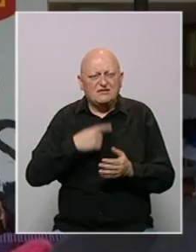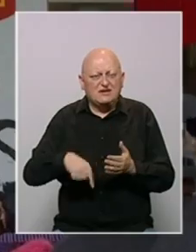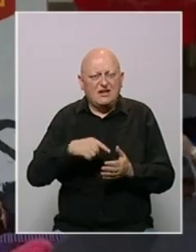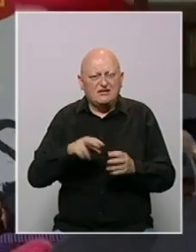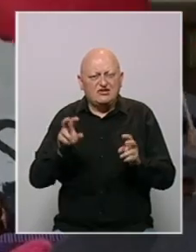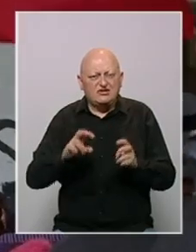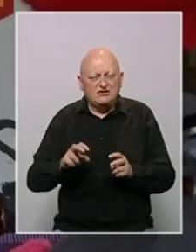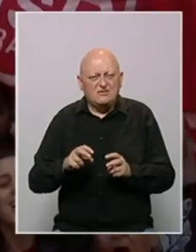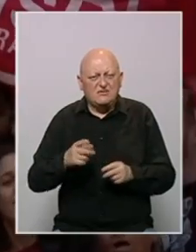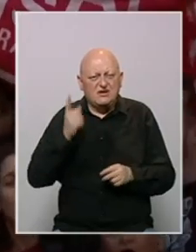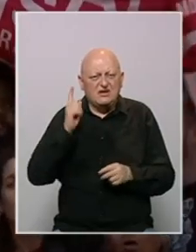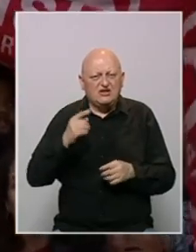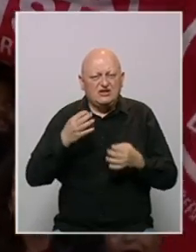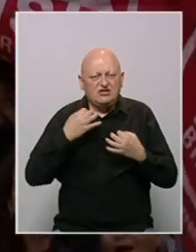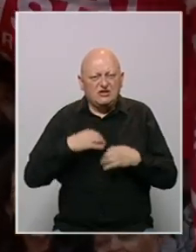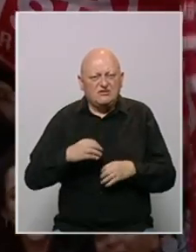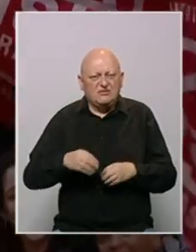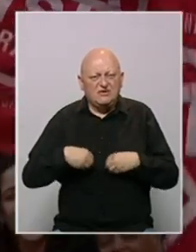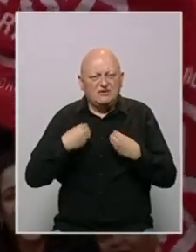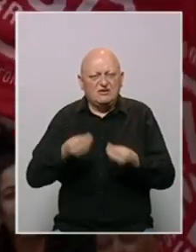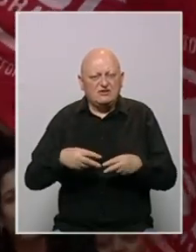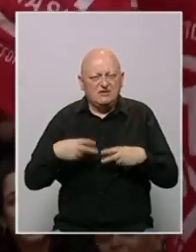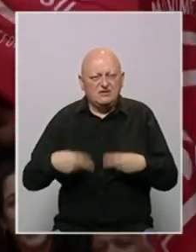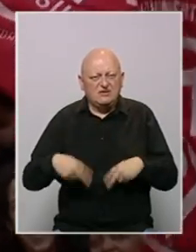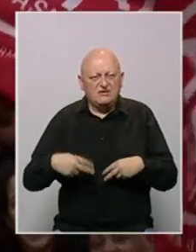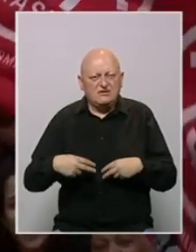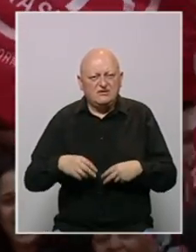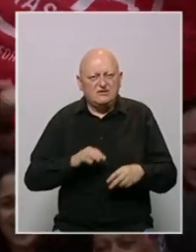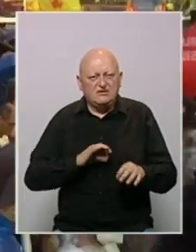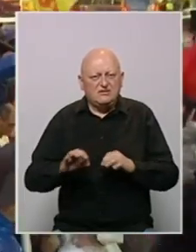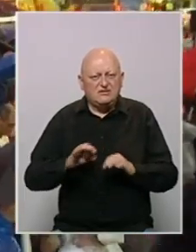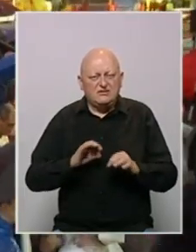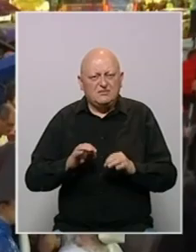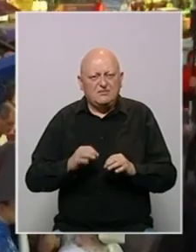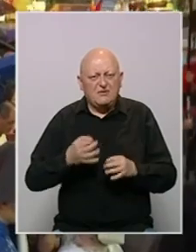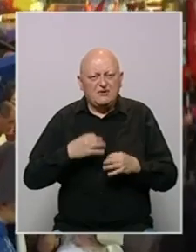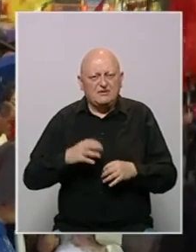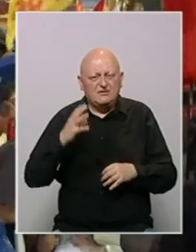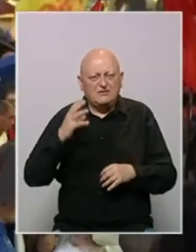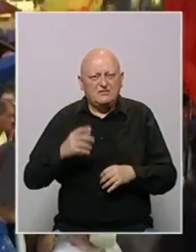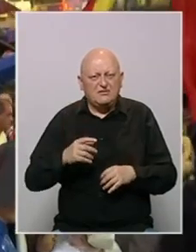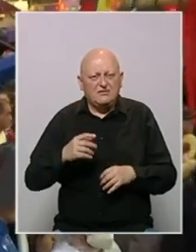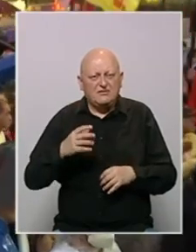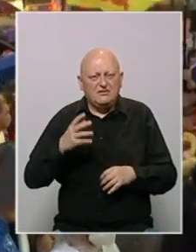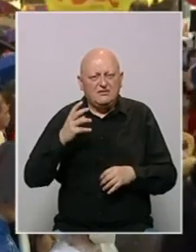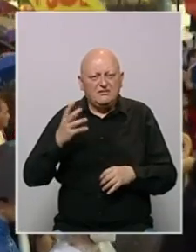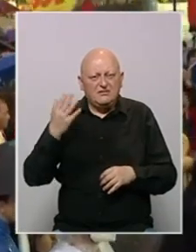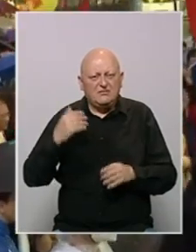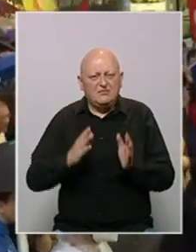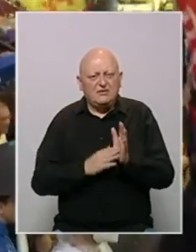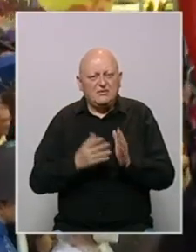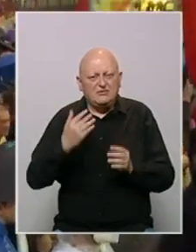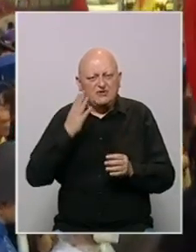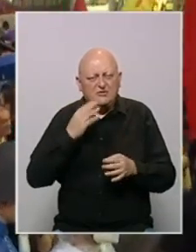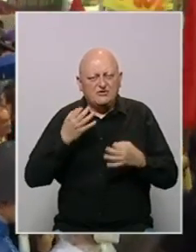brazilski glasački sistem. Kritičari predsjednika izrazili su strah da se sprema slijediti primjer bivšeg